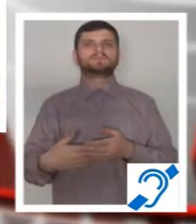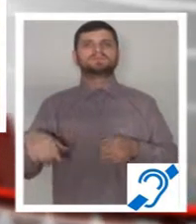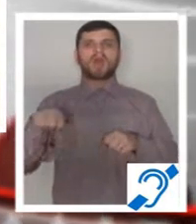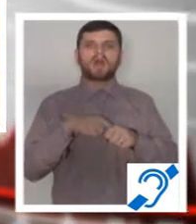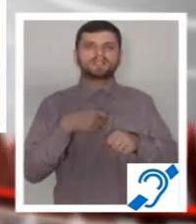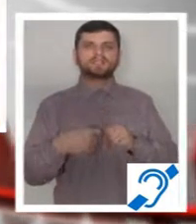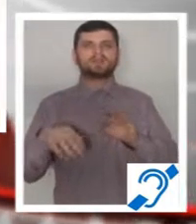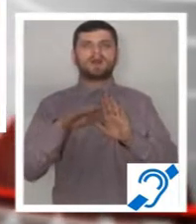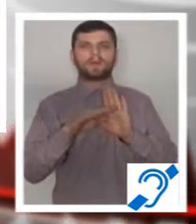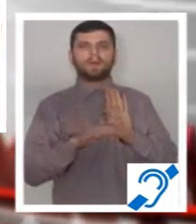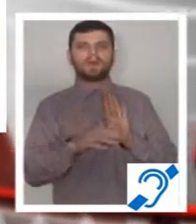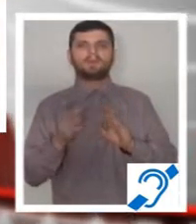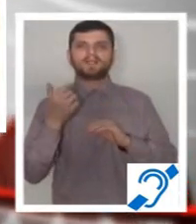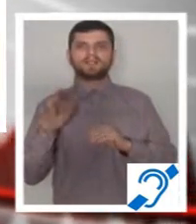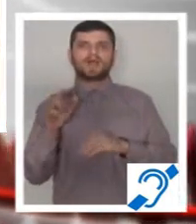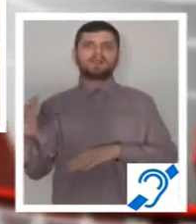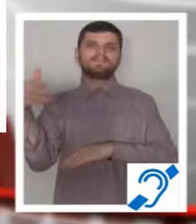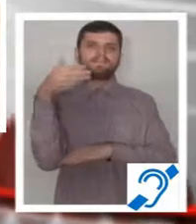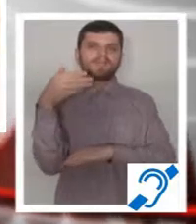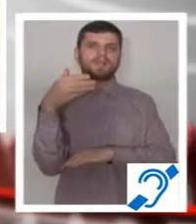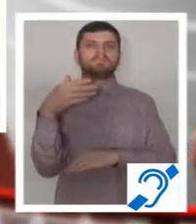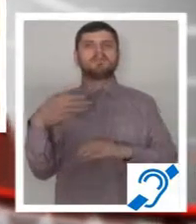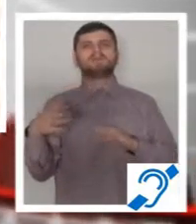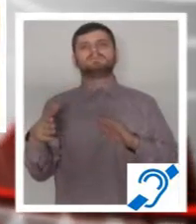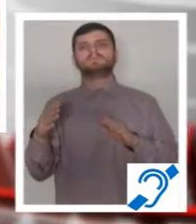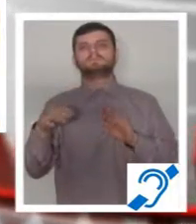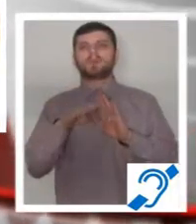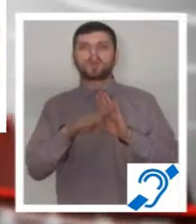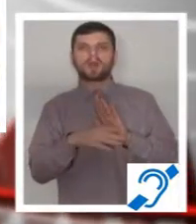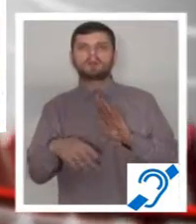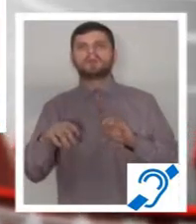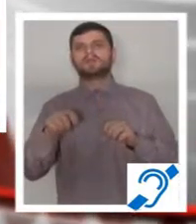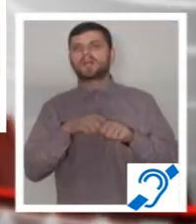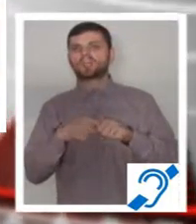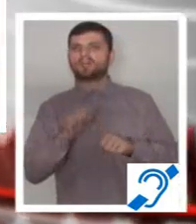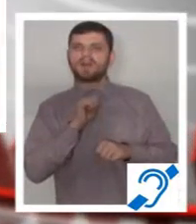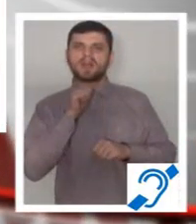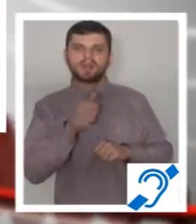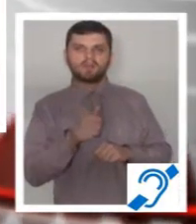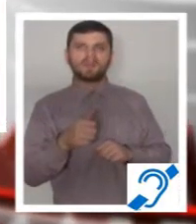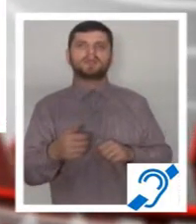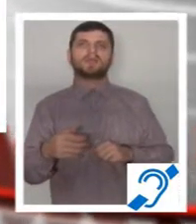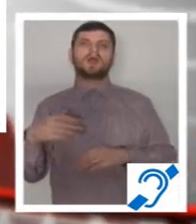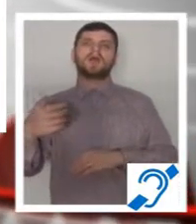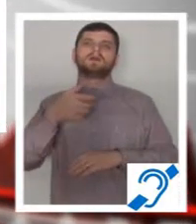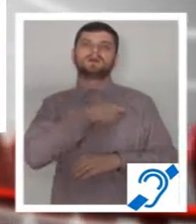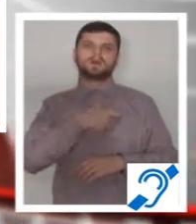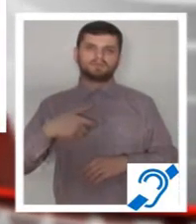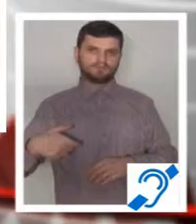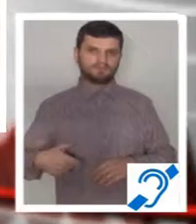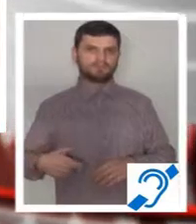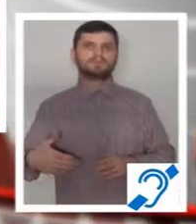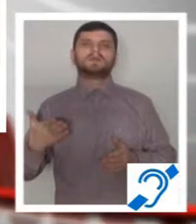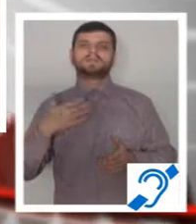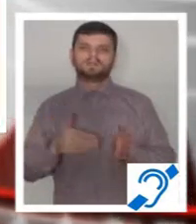Argeș a aprobat contractarea unor servicii de asistență și reprezentare juridică a municipiului în cazul unui contract de lucrări, nivelul onorariului plătit cazii de avocatură, urmând să